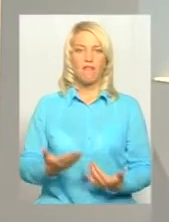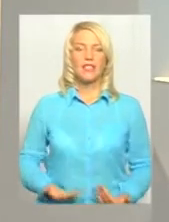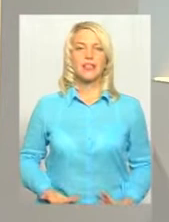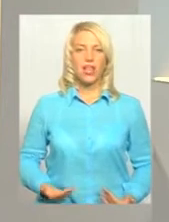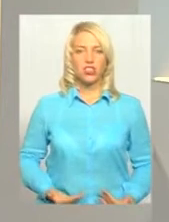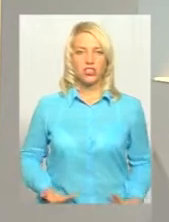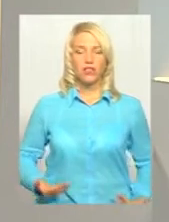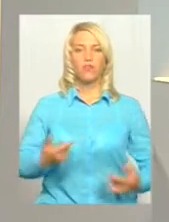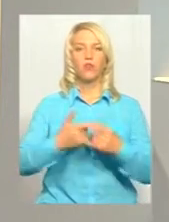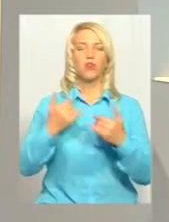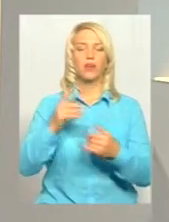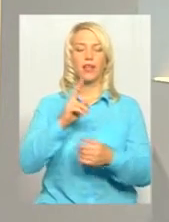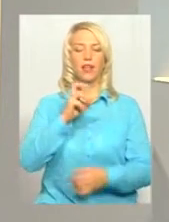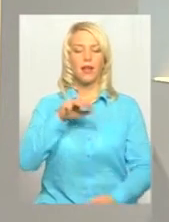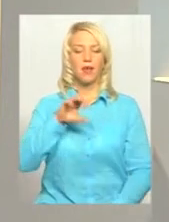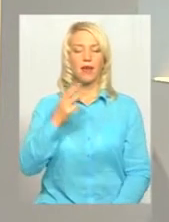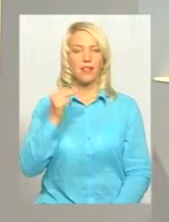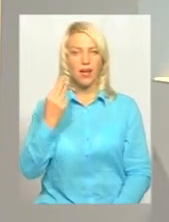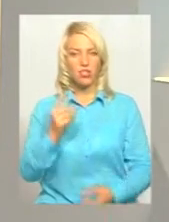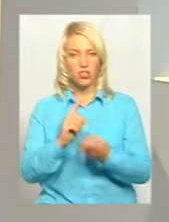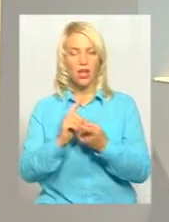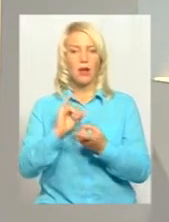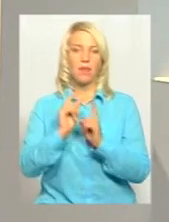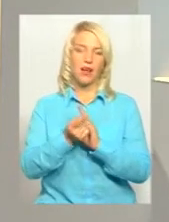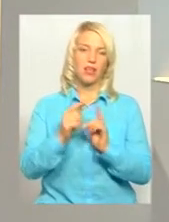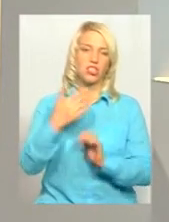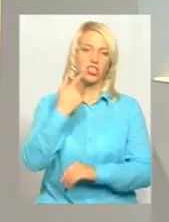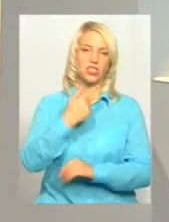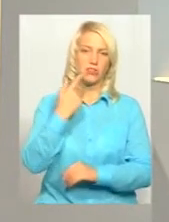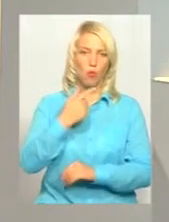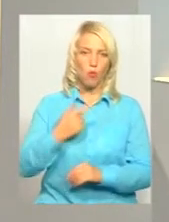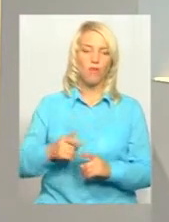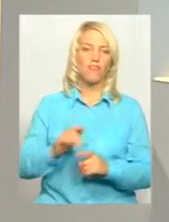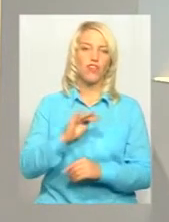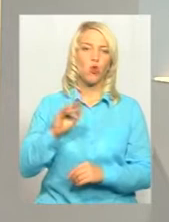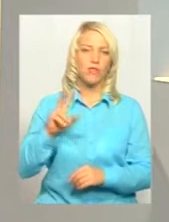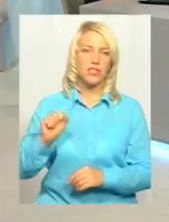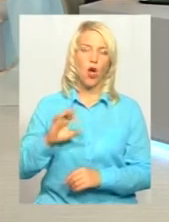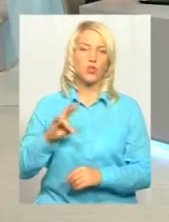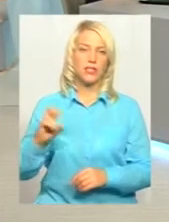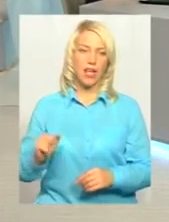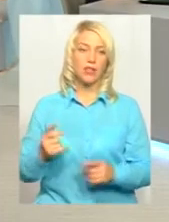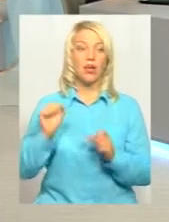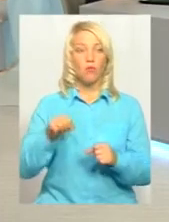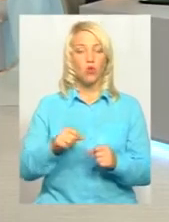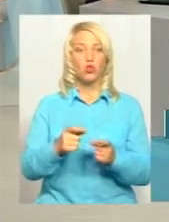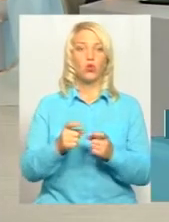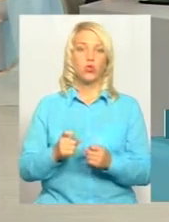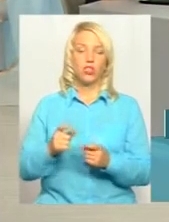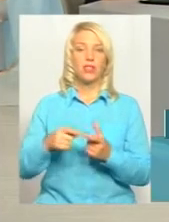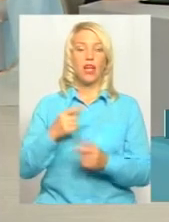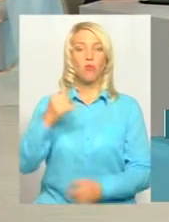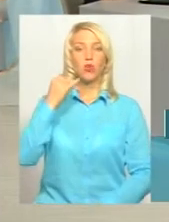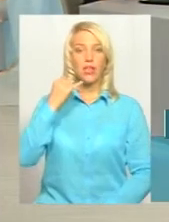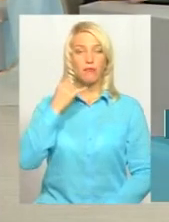Олена Кеміняш і на жестову мову перекладає Оксана Фіновська. І ви маєте нагоду долучатися до розмови. Або телефоном, або пишіть коментарі під